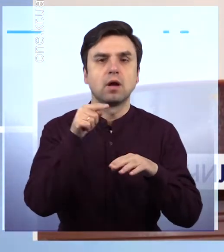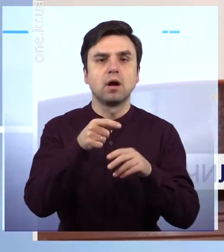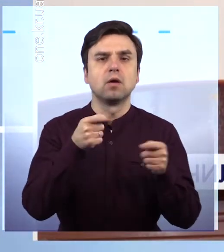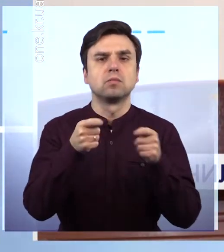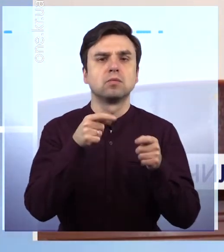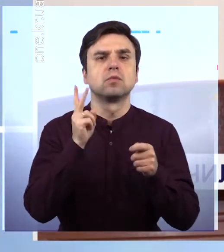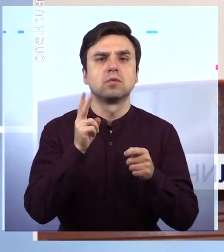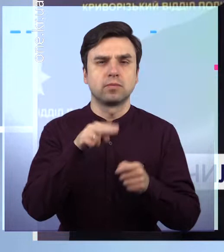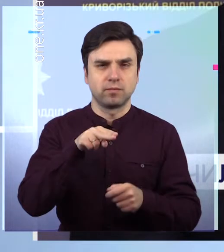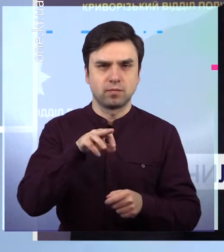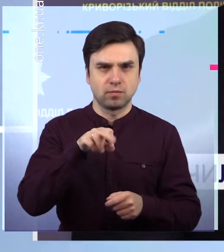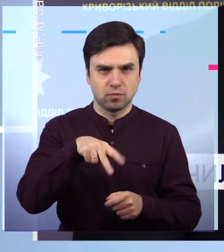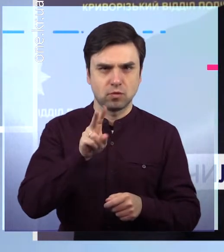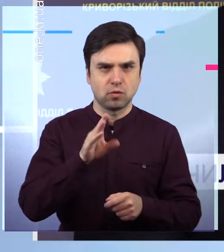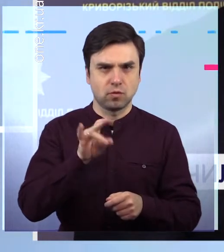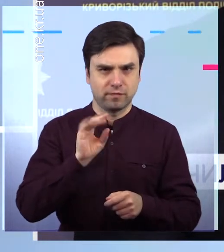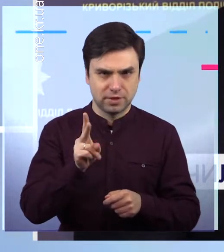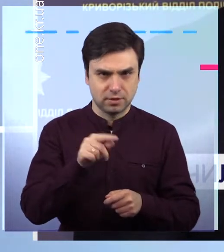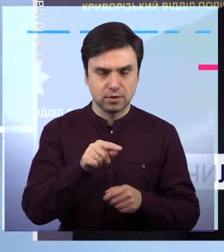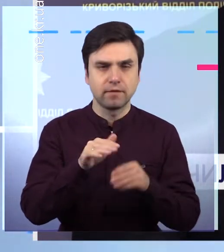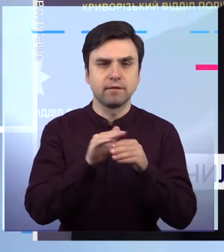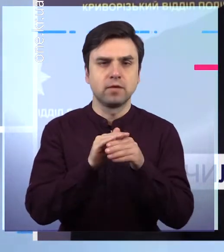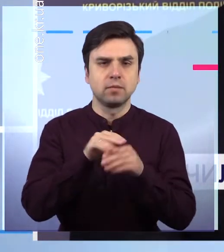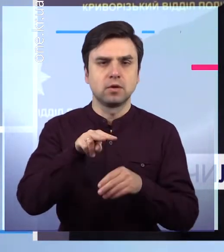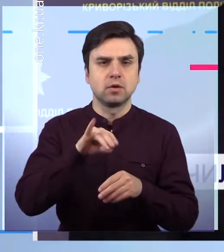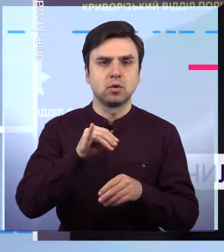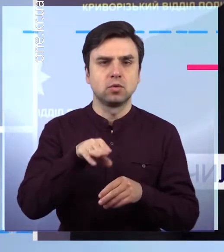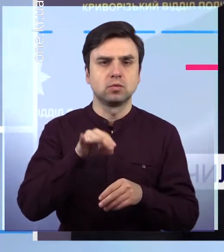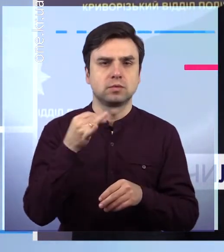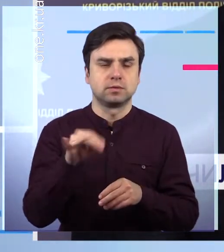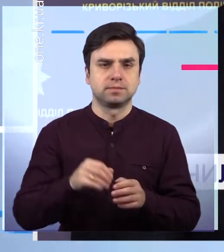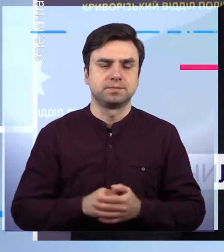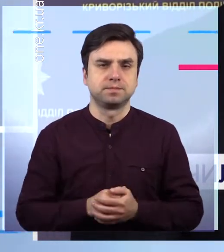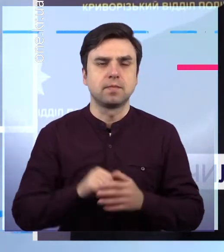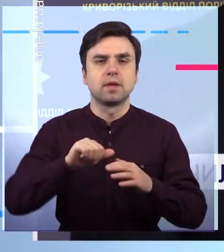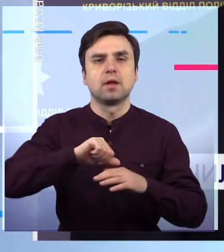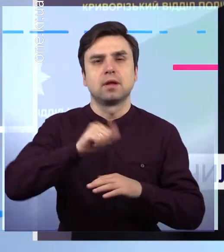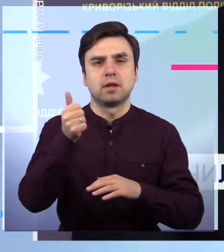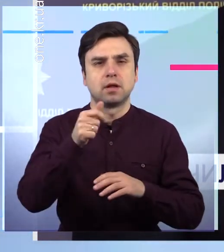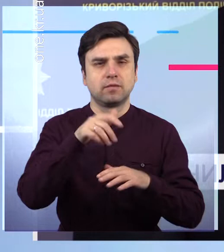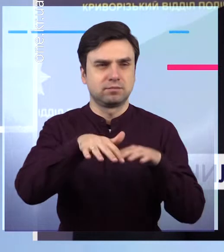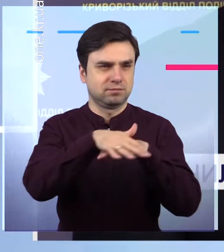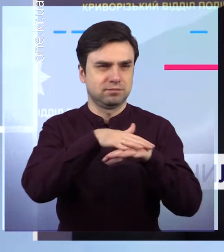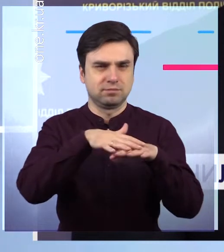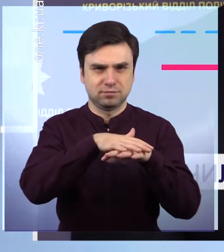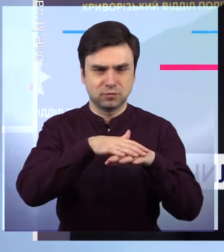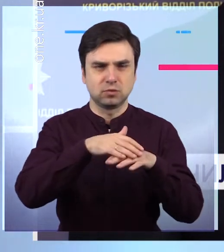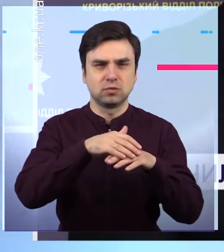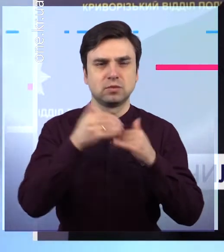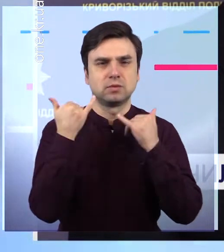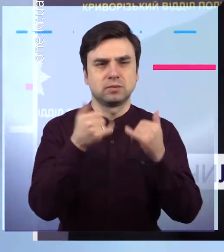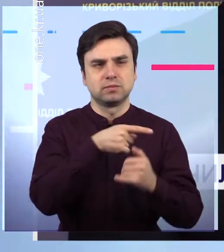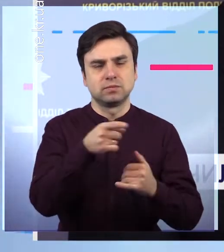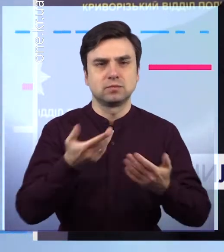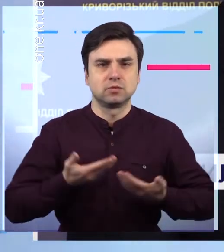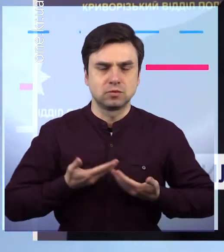полковник Валерій Лютий. Головне – це забезпечення спокійної життя громадян на території проживання і